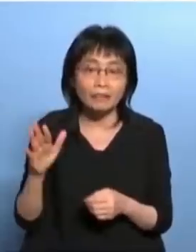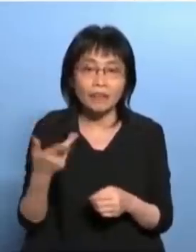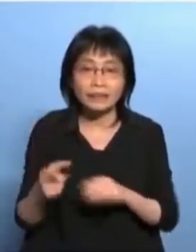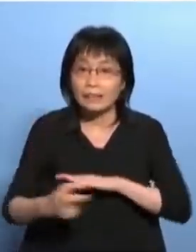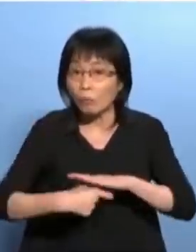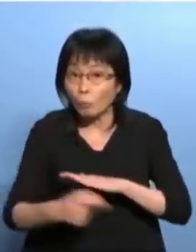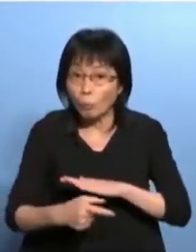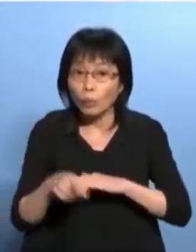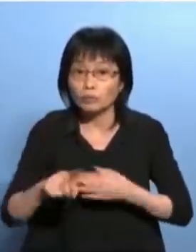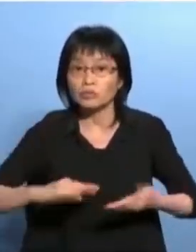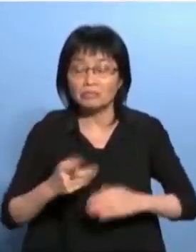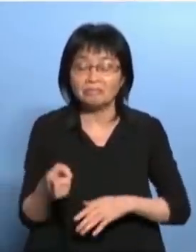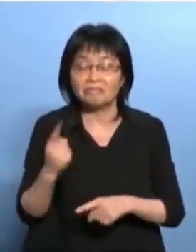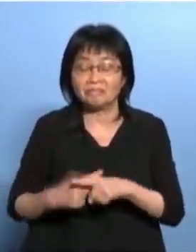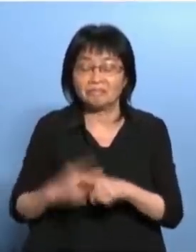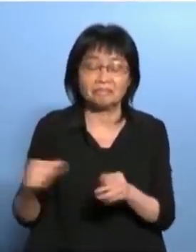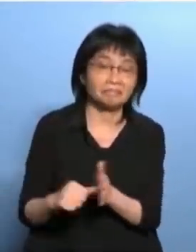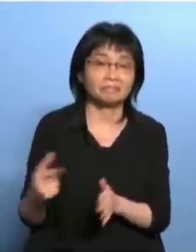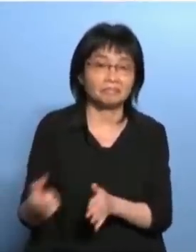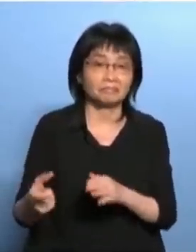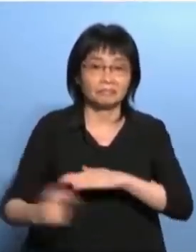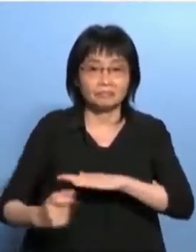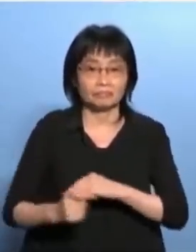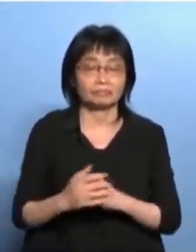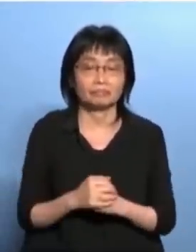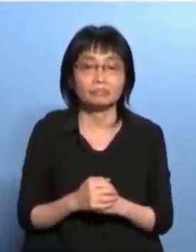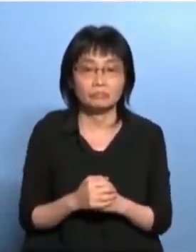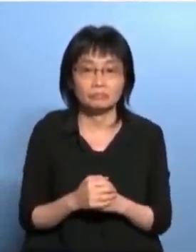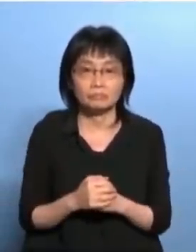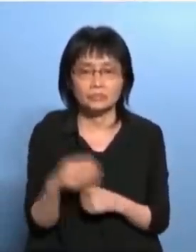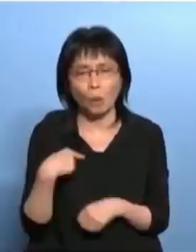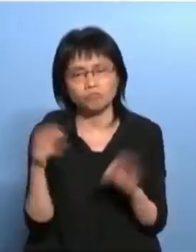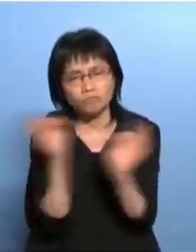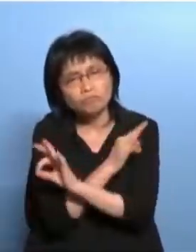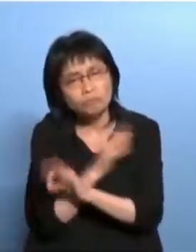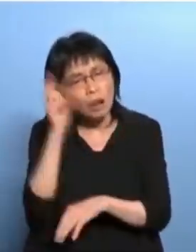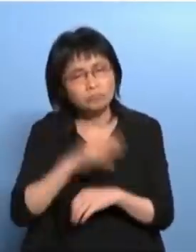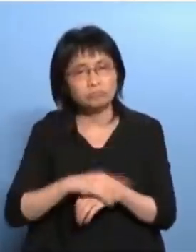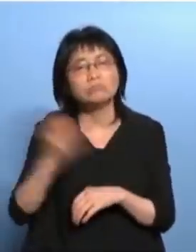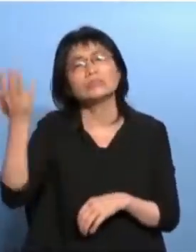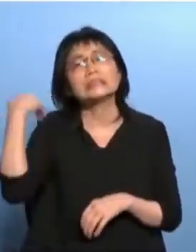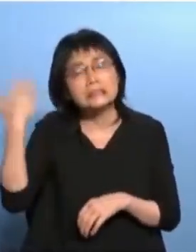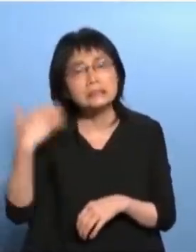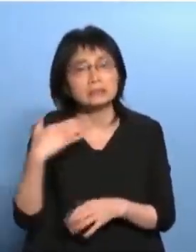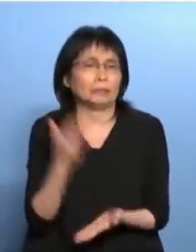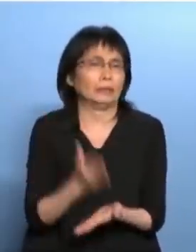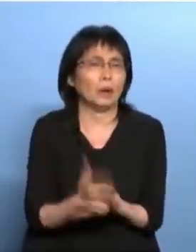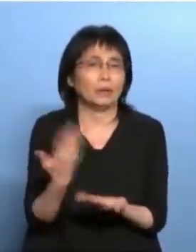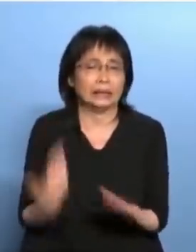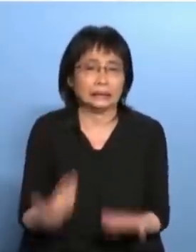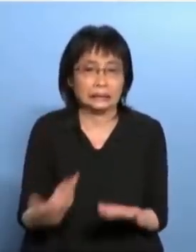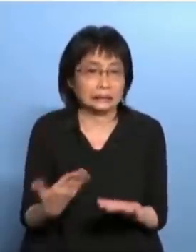毒品调查科就是做卖毒的我以为这个世界已经完了我已经完了谁知道现在